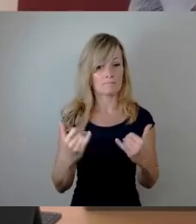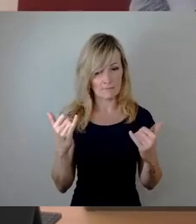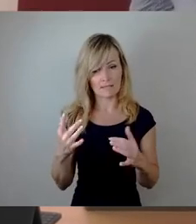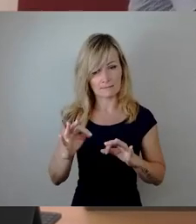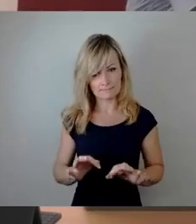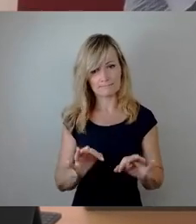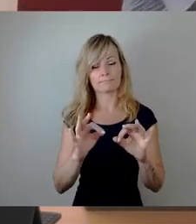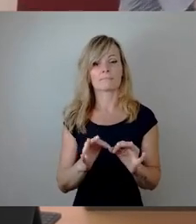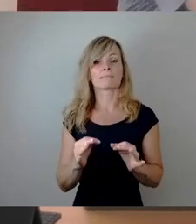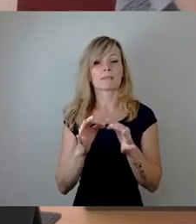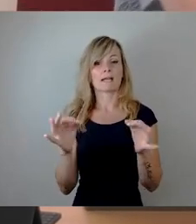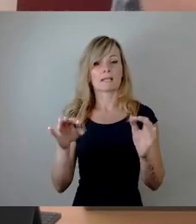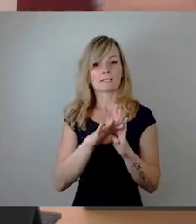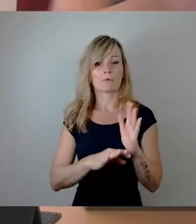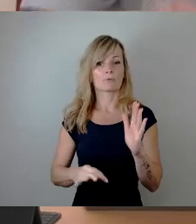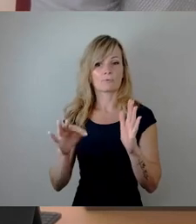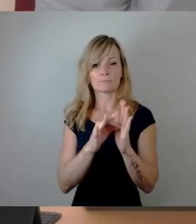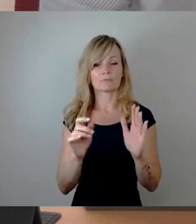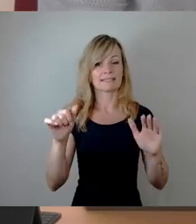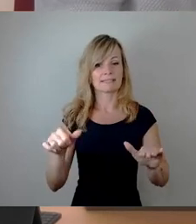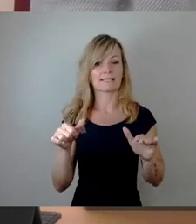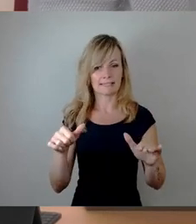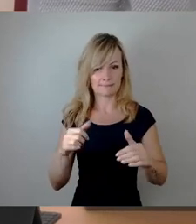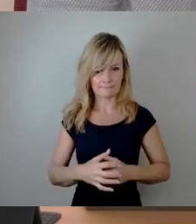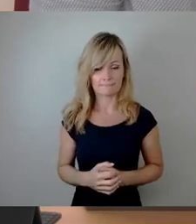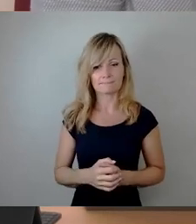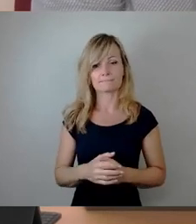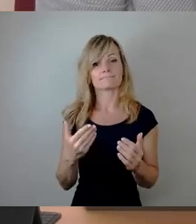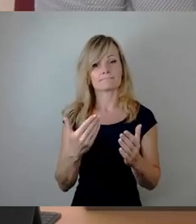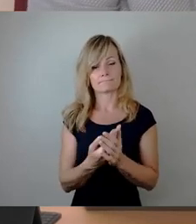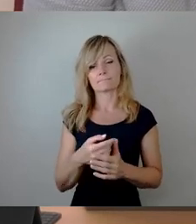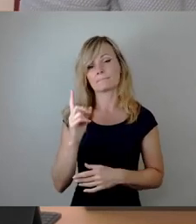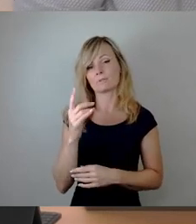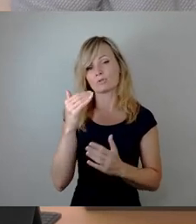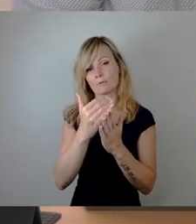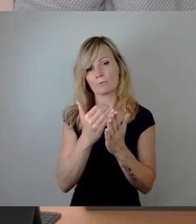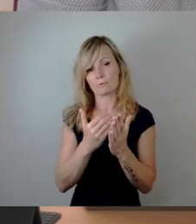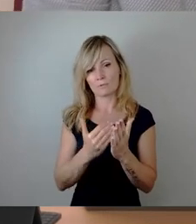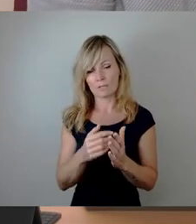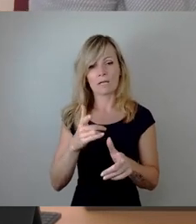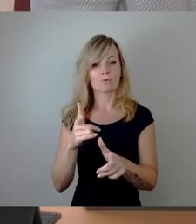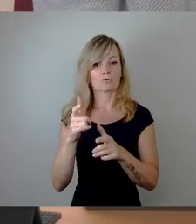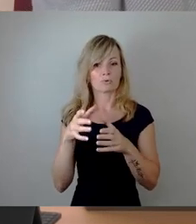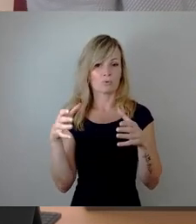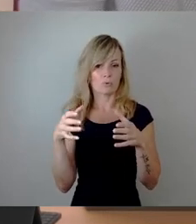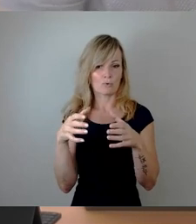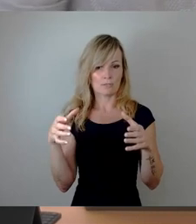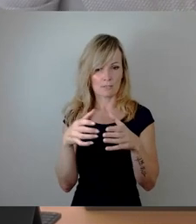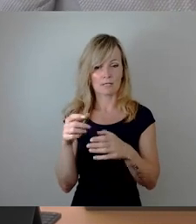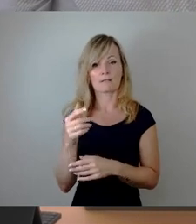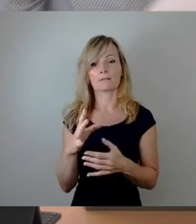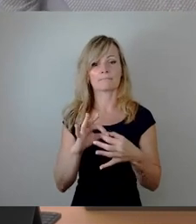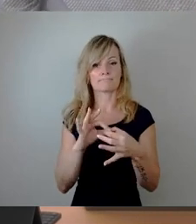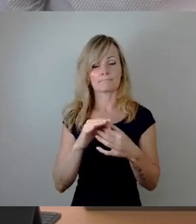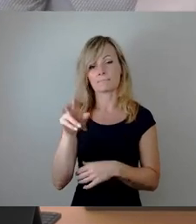Tagesordnungspunkt 16, das ist die Bestimmung der Ausschussgröße gemäß § 10